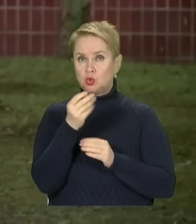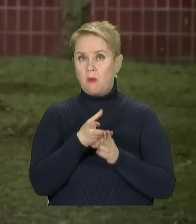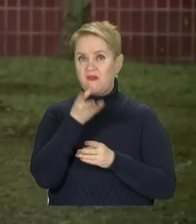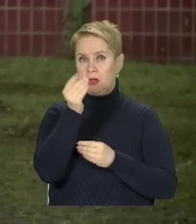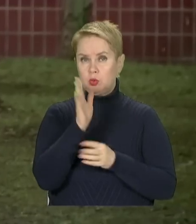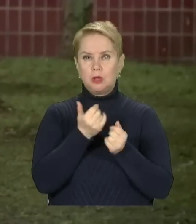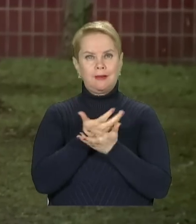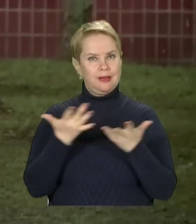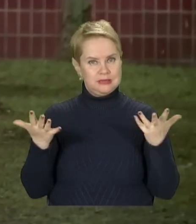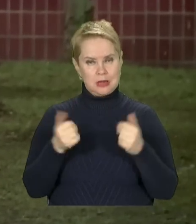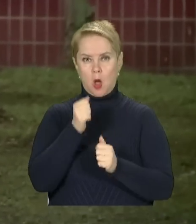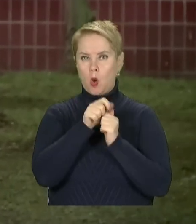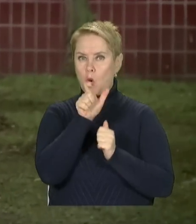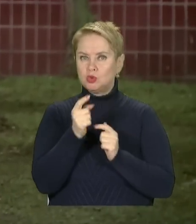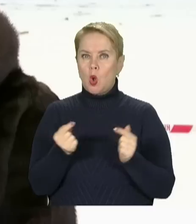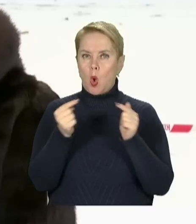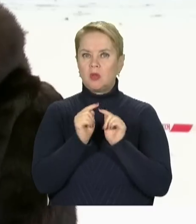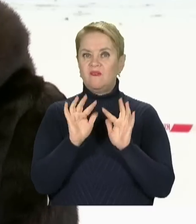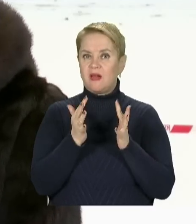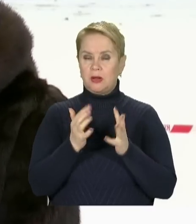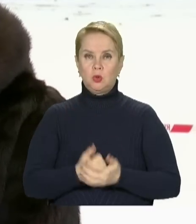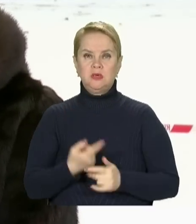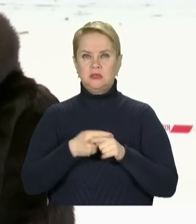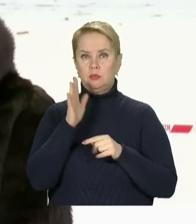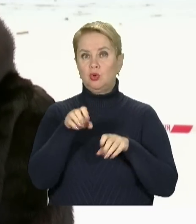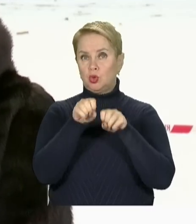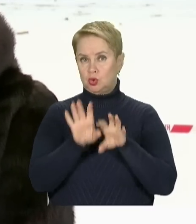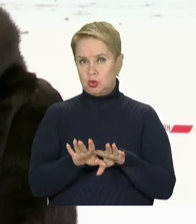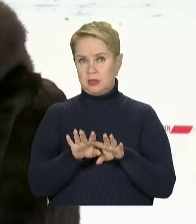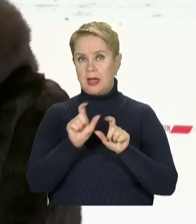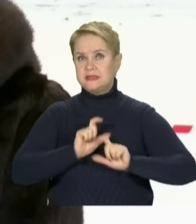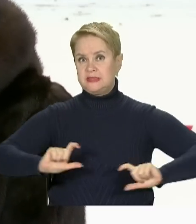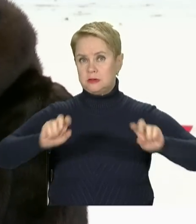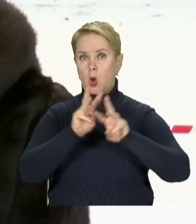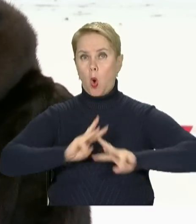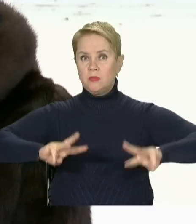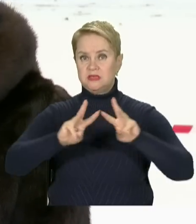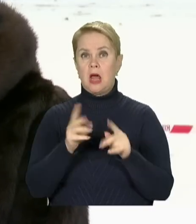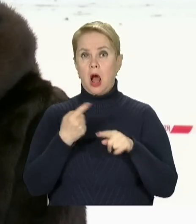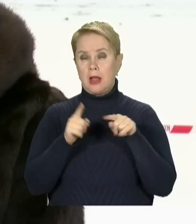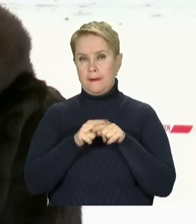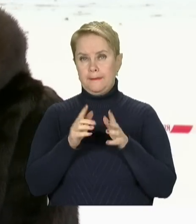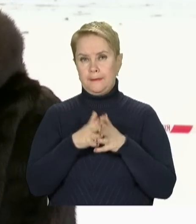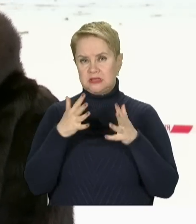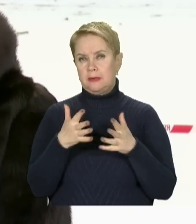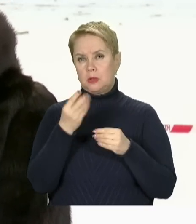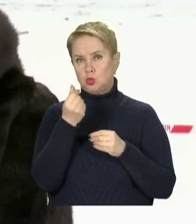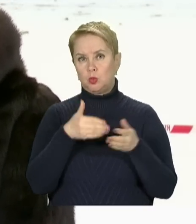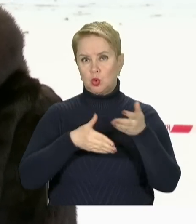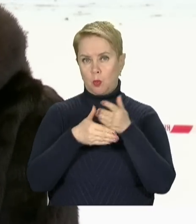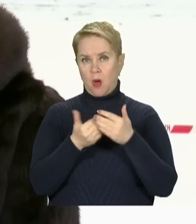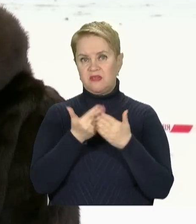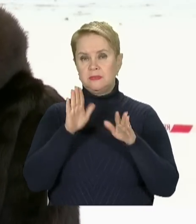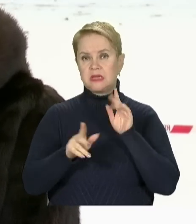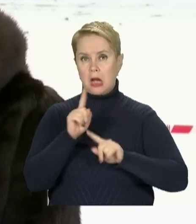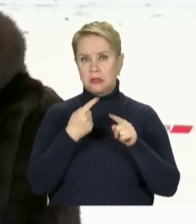виплат буде різною для кожного конкретного випадку. Це буде вирішуватися на засіданні комісії, але максимальна сума допомоги від